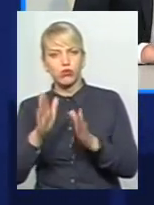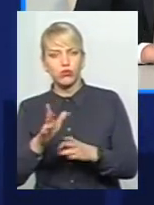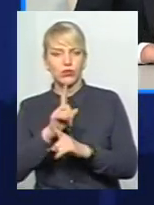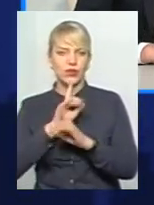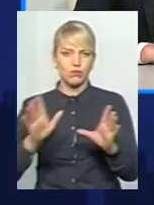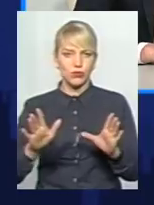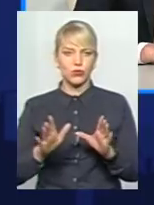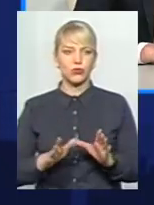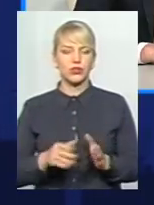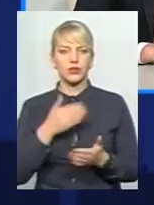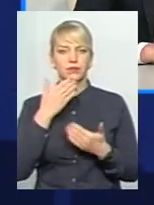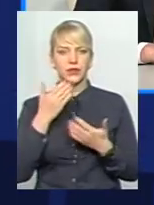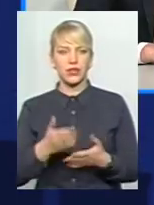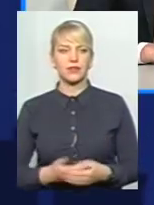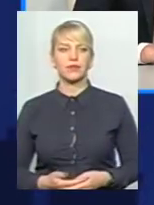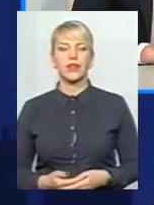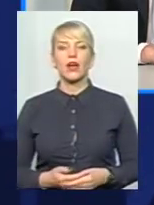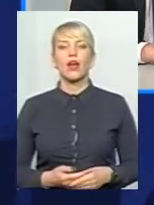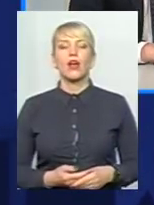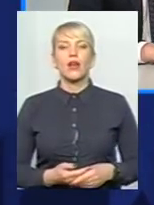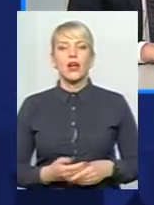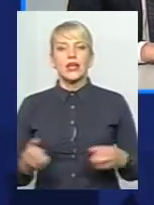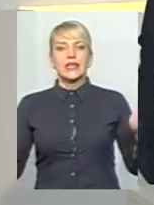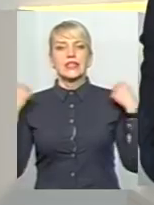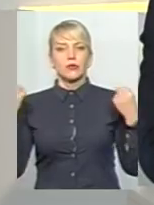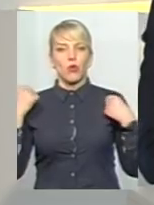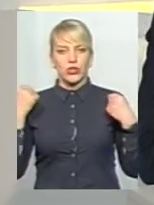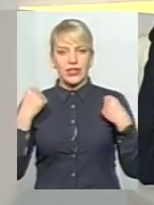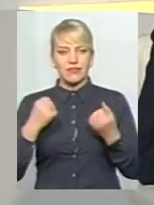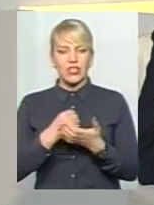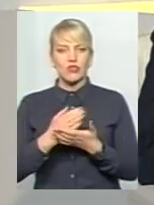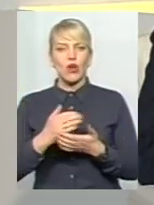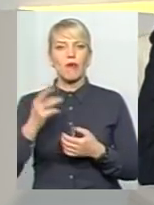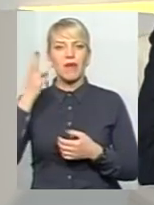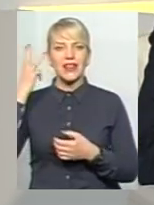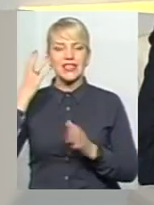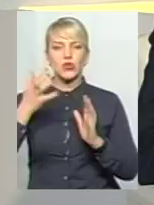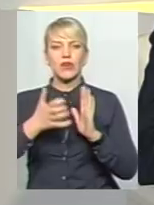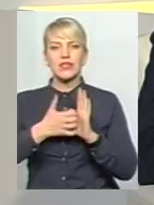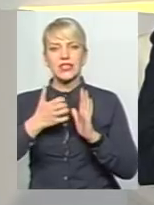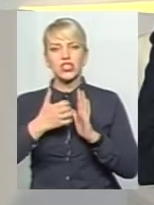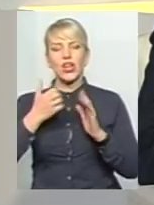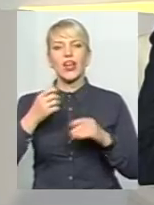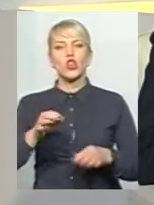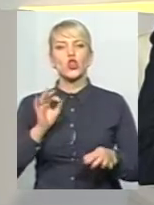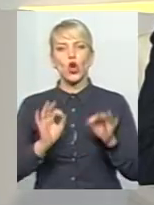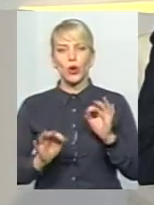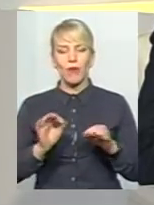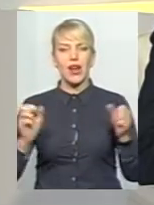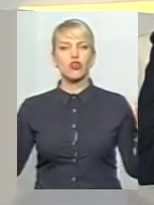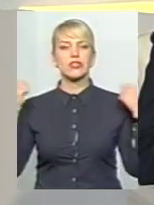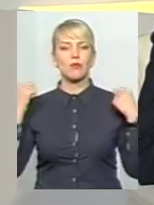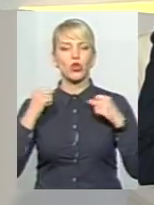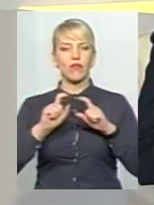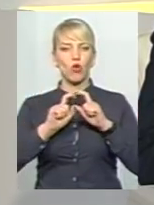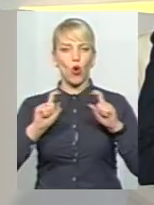Починаємо з об'єктів спортивної інфраструктурі. Хмельницькому катастрофічно брикує нормального спортивного об